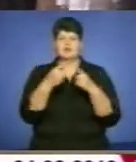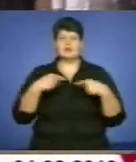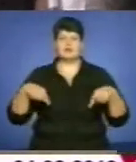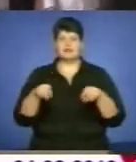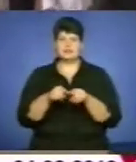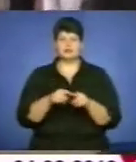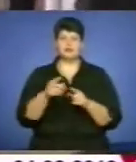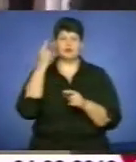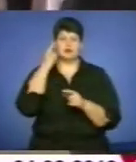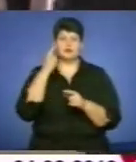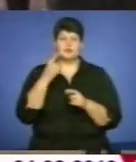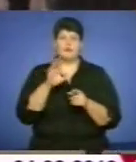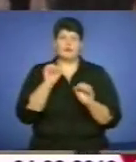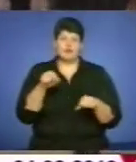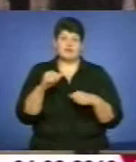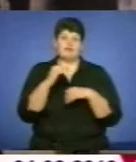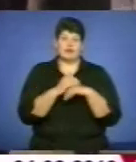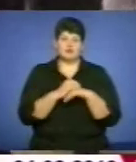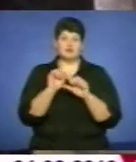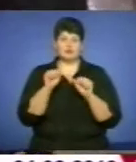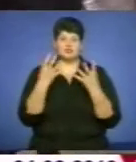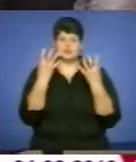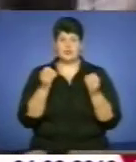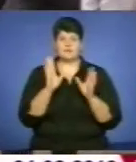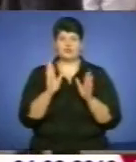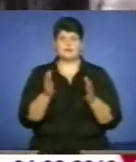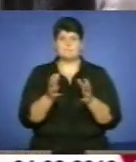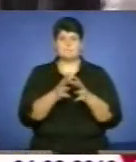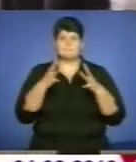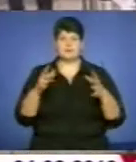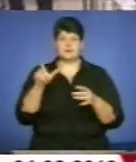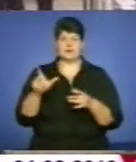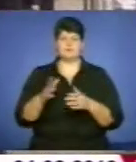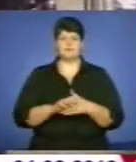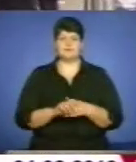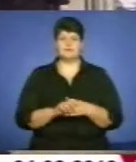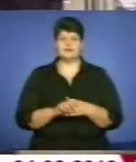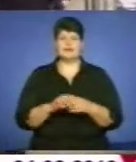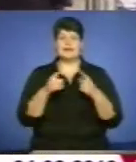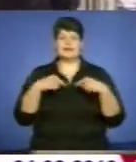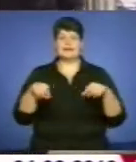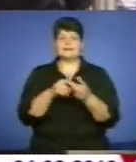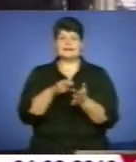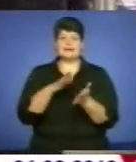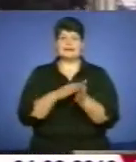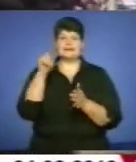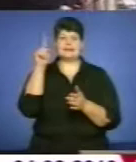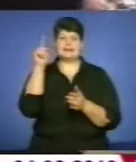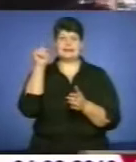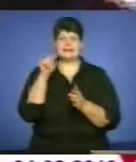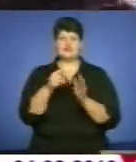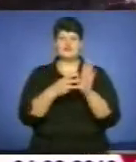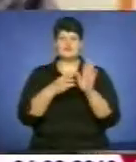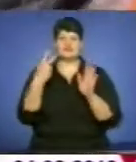вечірньої служби, також цілком. Можливо, що буде велика явка. На дільниці зареєстровано 1823